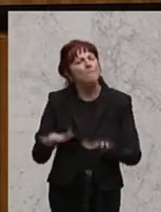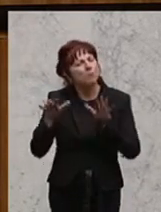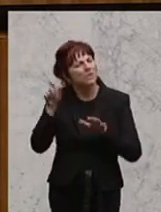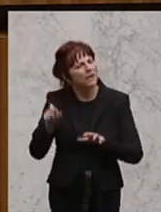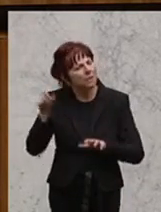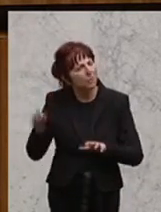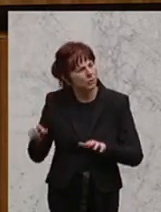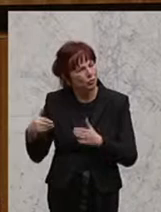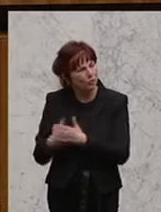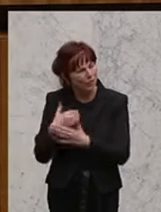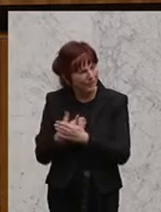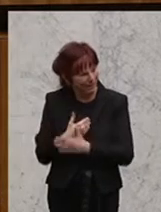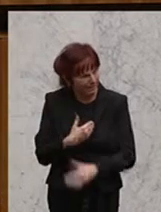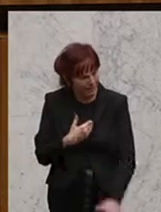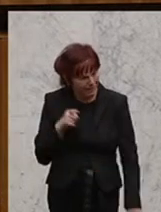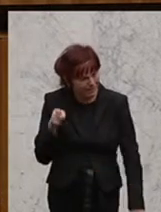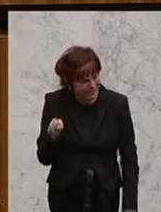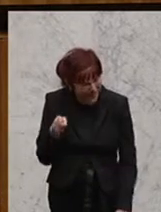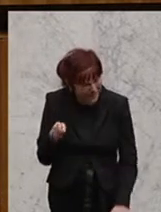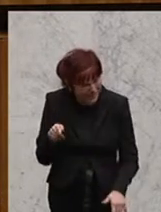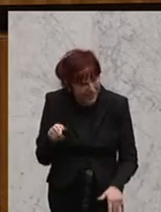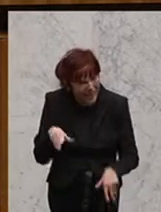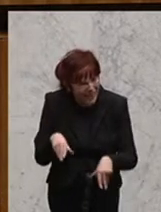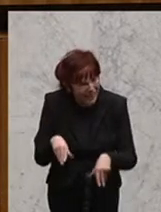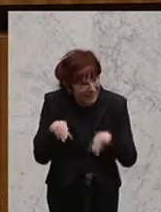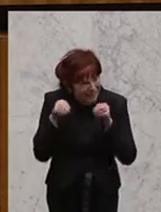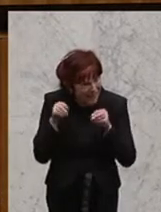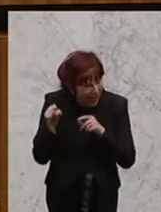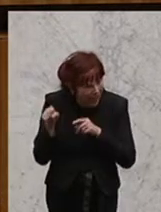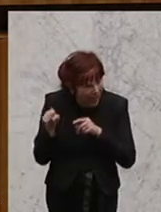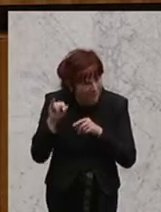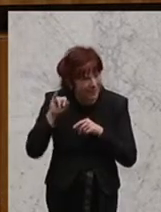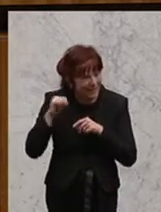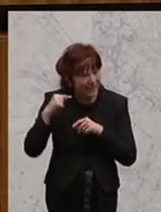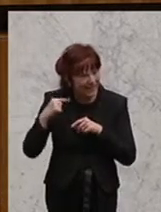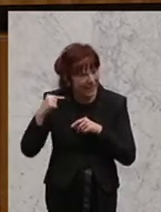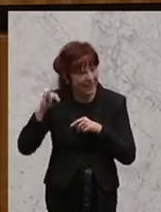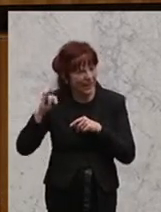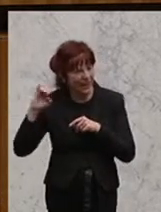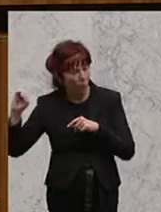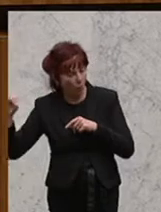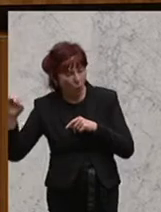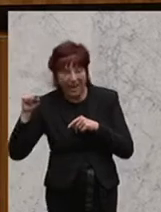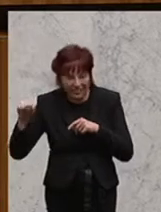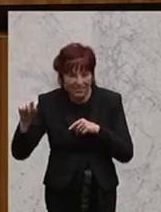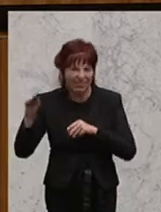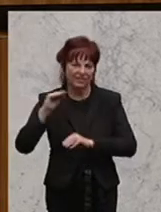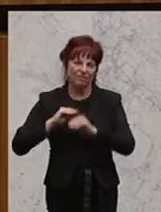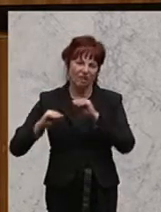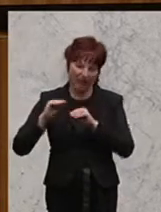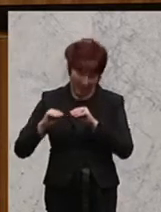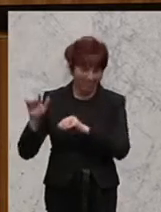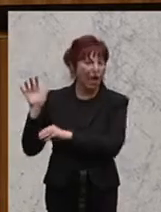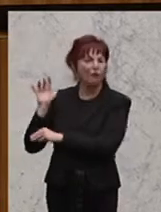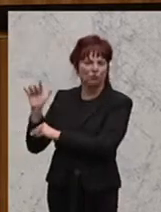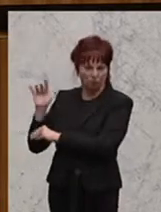Islam in Österreich. Ich sage Ihnen eines zu dieser IGGÖ, meine Damen und Herren. Dieser Verein muss sich den Vorwurf gefallen